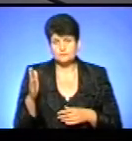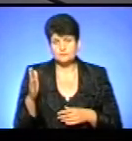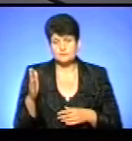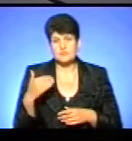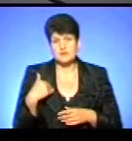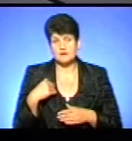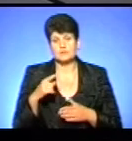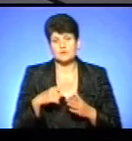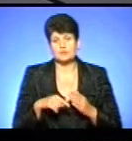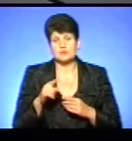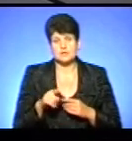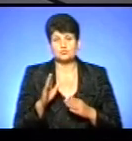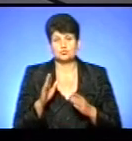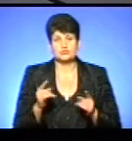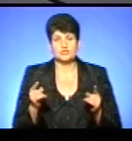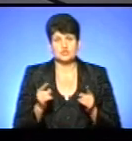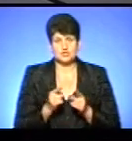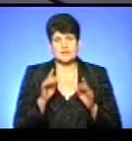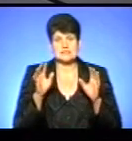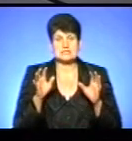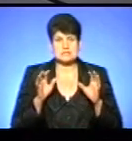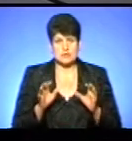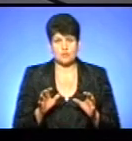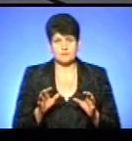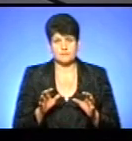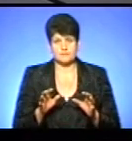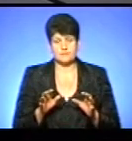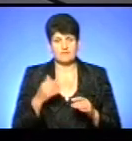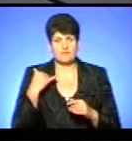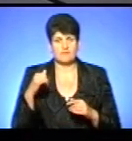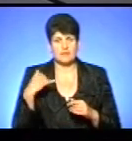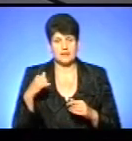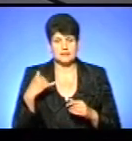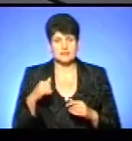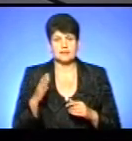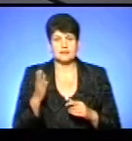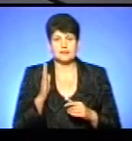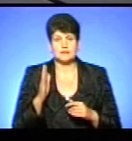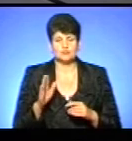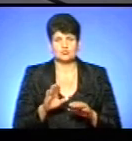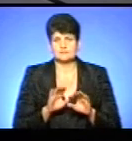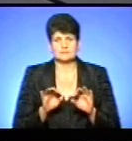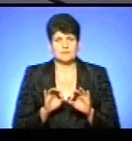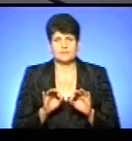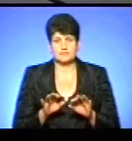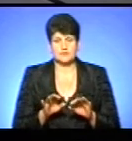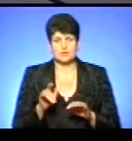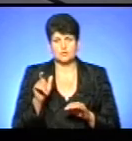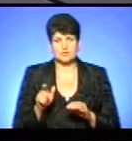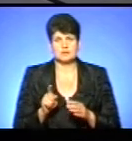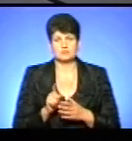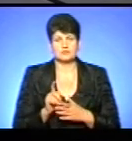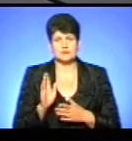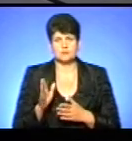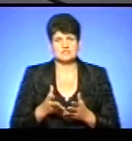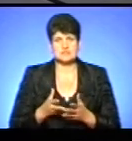переконаний в тому, що буде десь чіткий закон про те, що виклики, які будуть не обґрунтовані, пацієнт буде змушений за